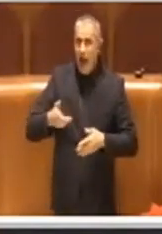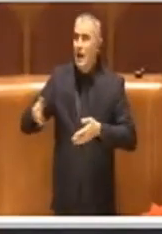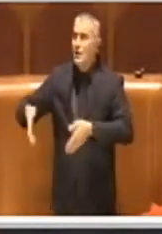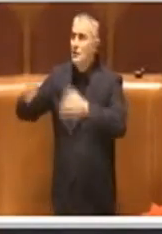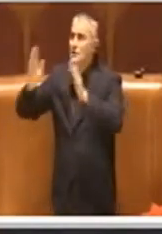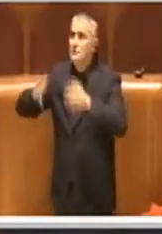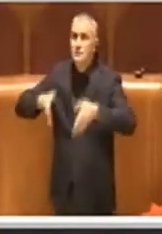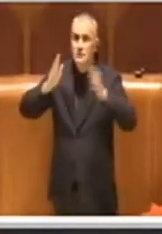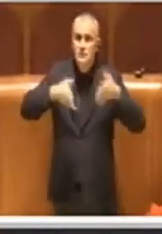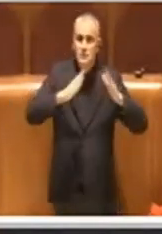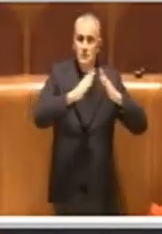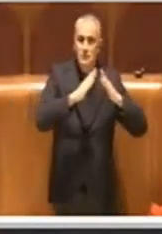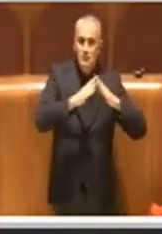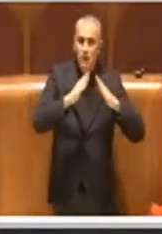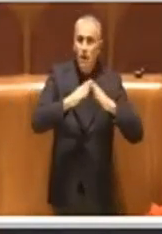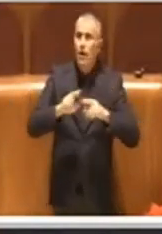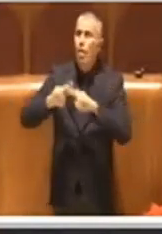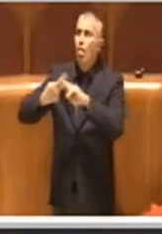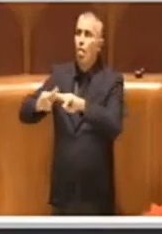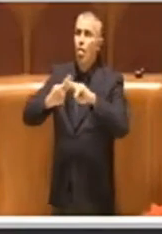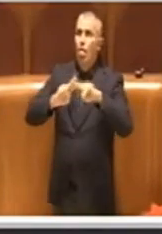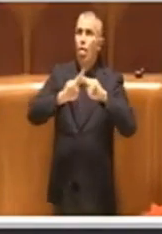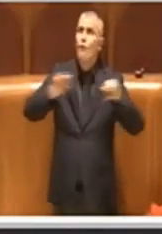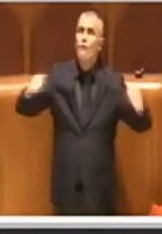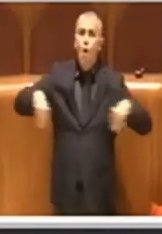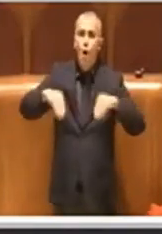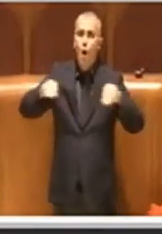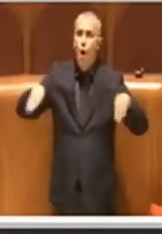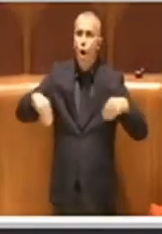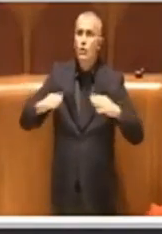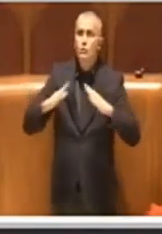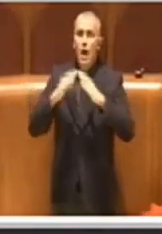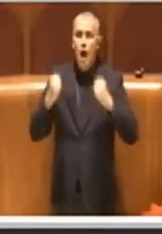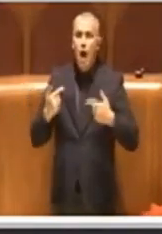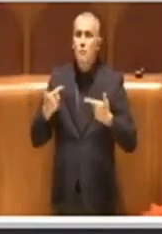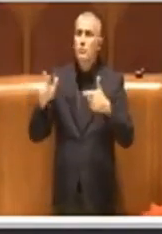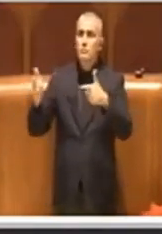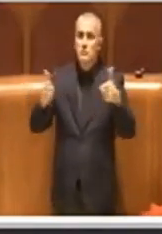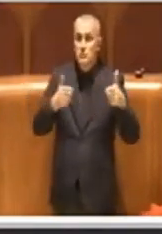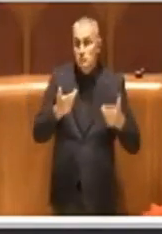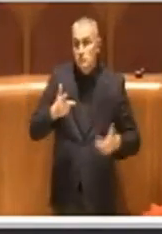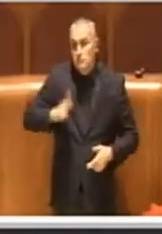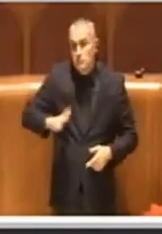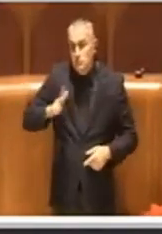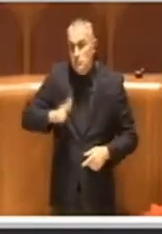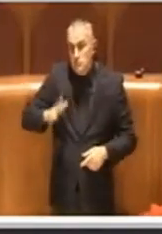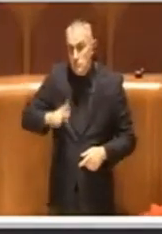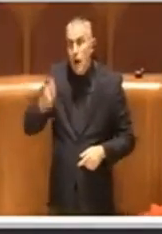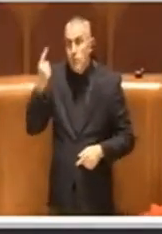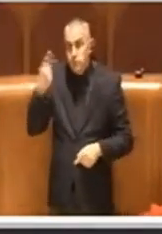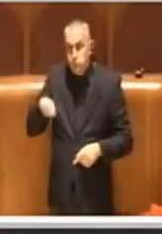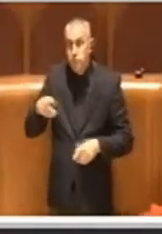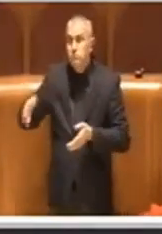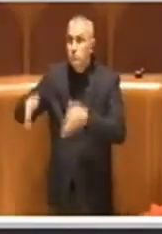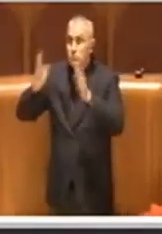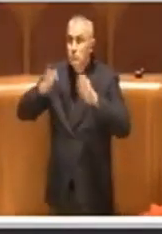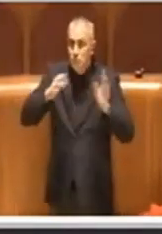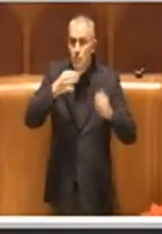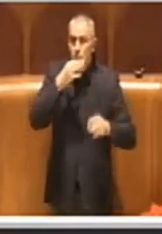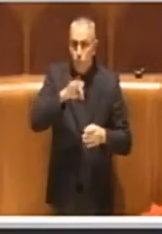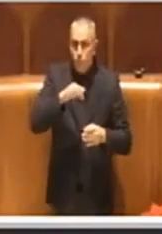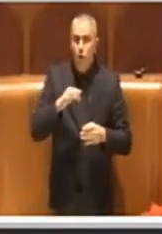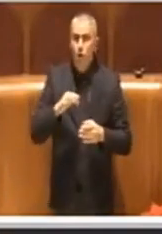rimasti inabitati vi dicendo così che si possa procedere in tal senso a implementare anche il